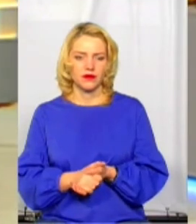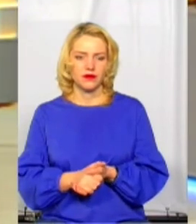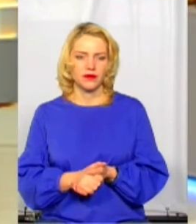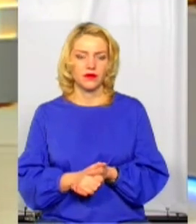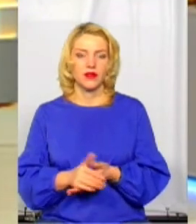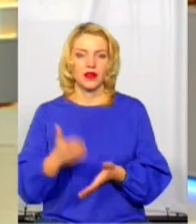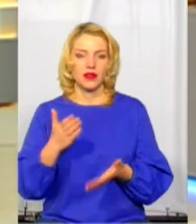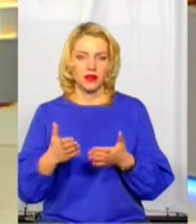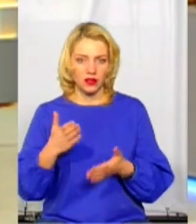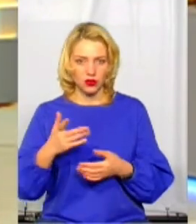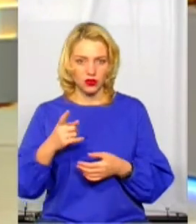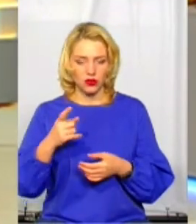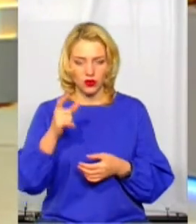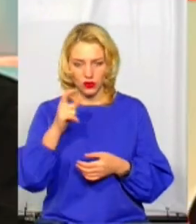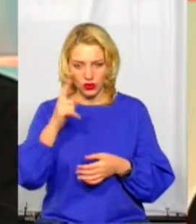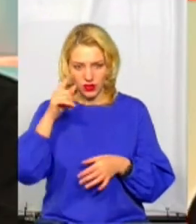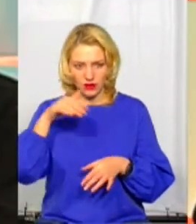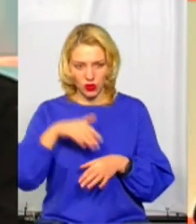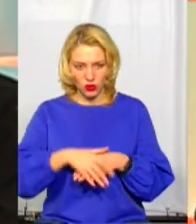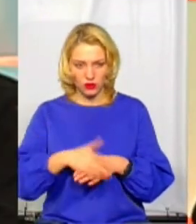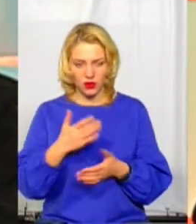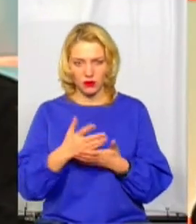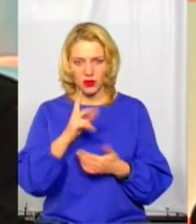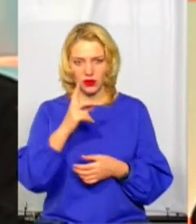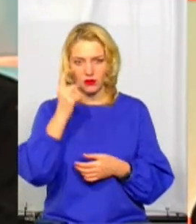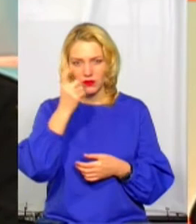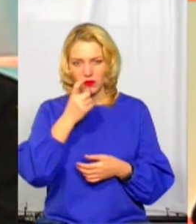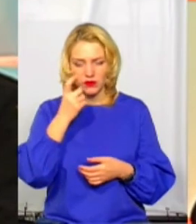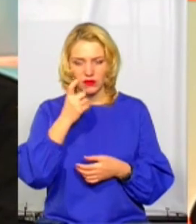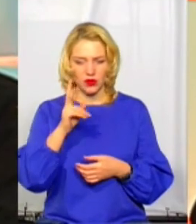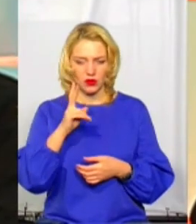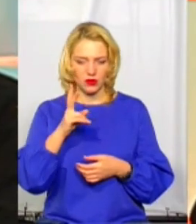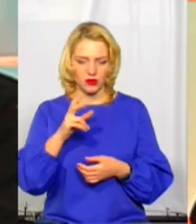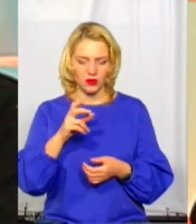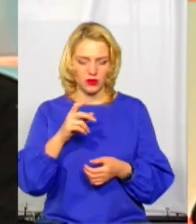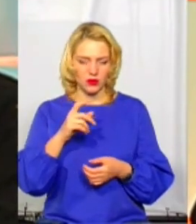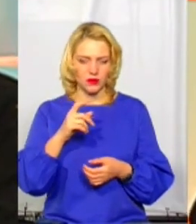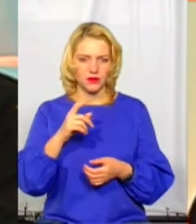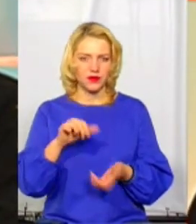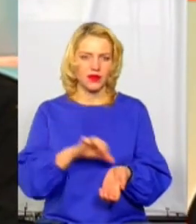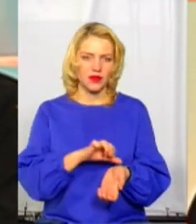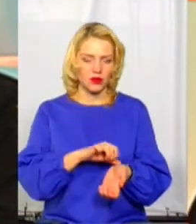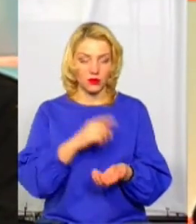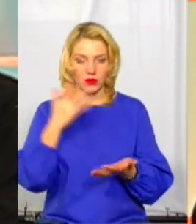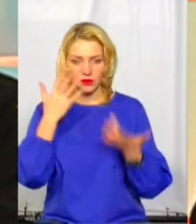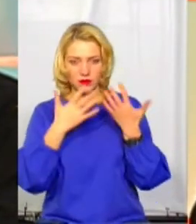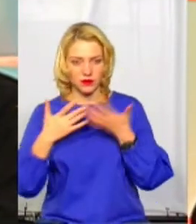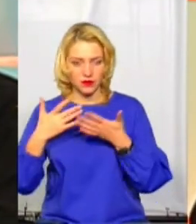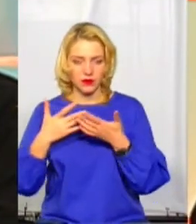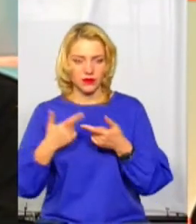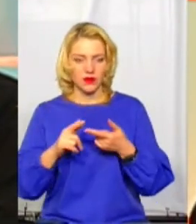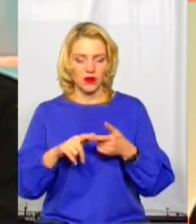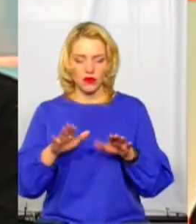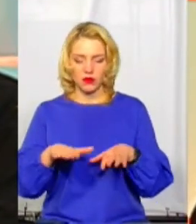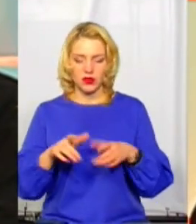якщо несвідома людина в стані навіть алкогольного чи наркотичного сп'яніння використає даний виріб в місці скупчення людей.